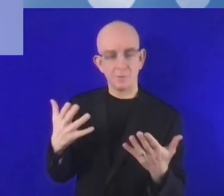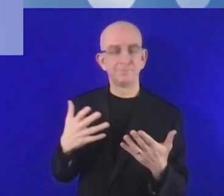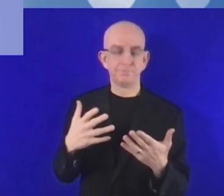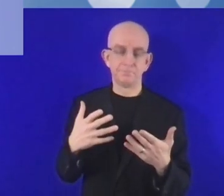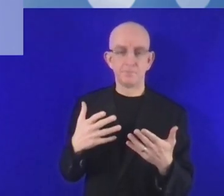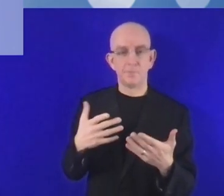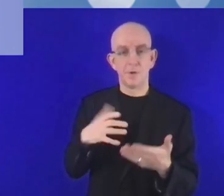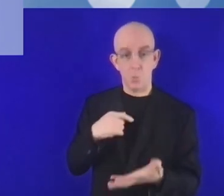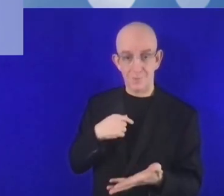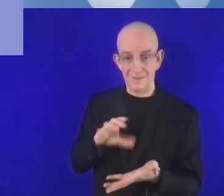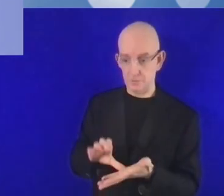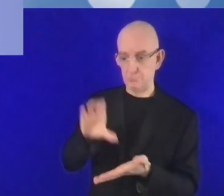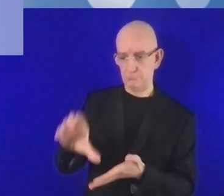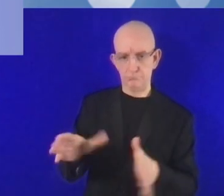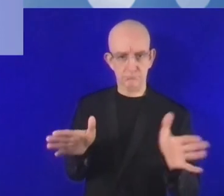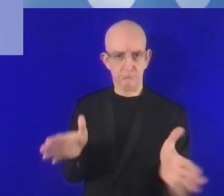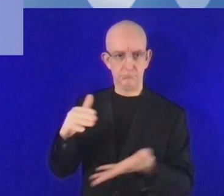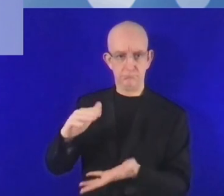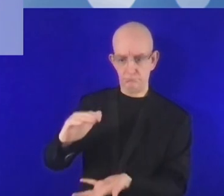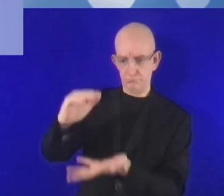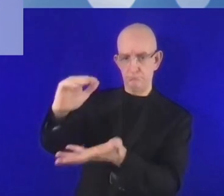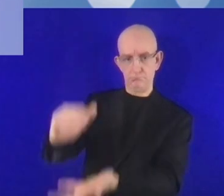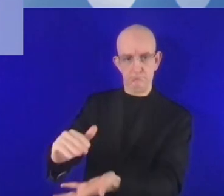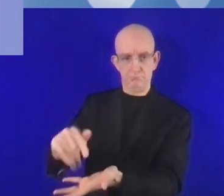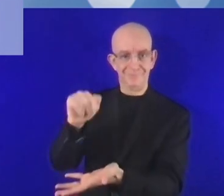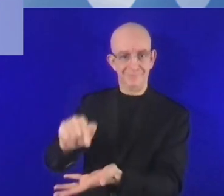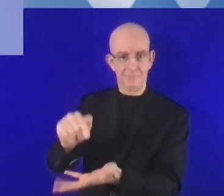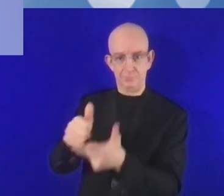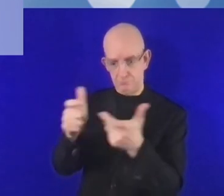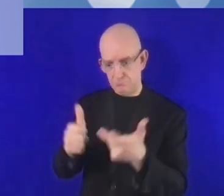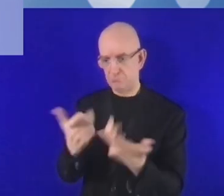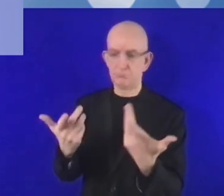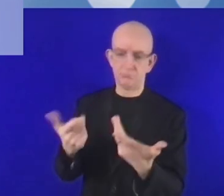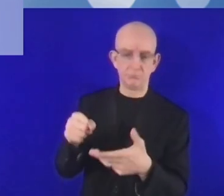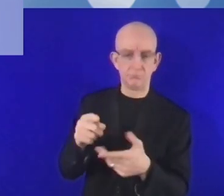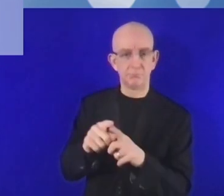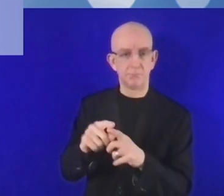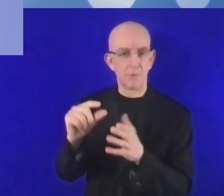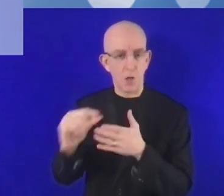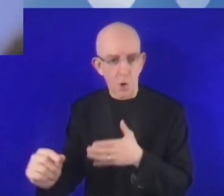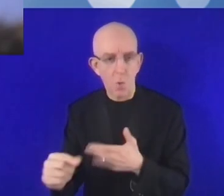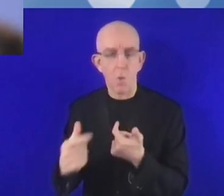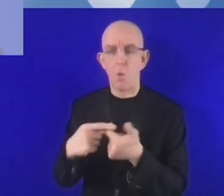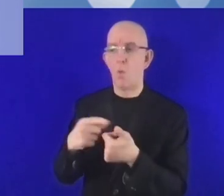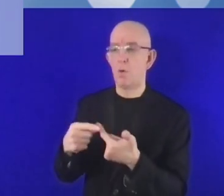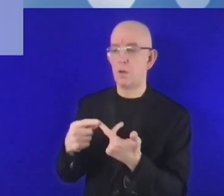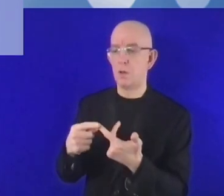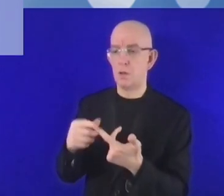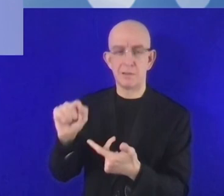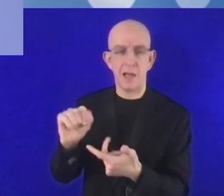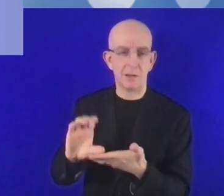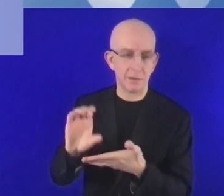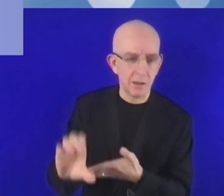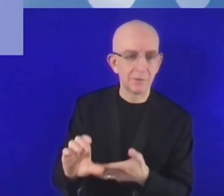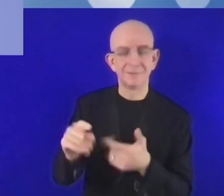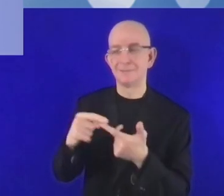واسعة من القروض والسلف والضمانات المالية. وغيرها من أدوات التمويل